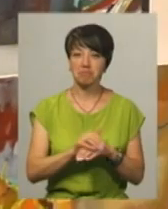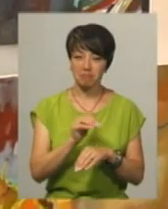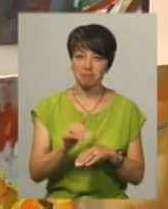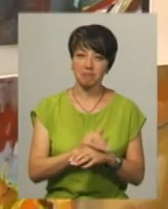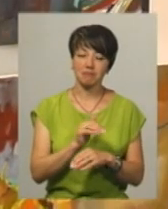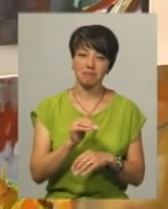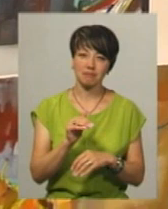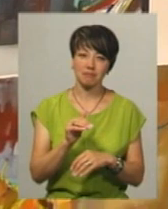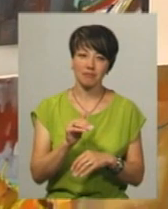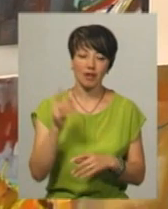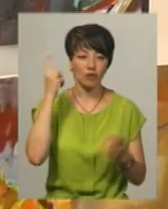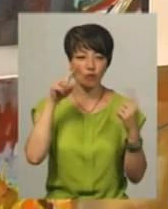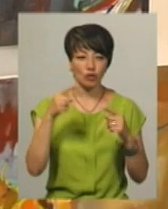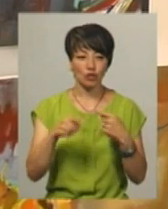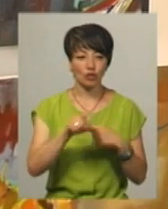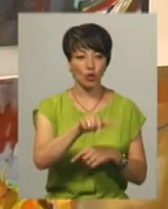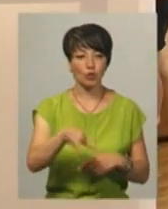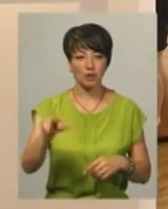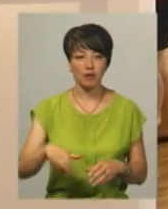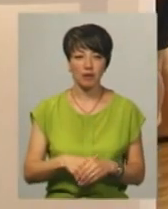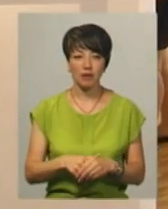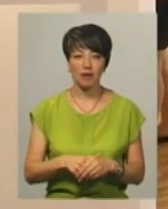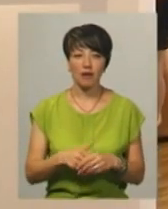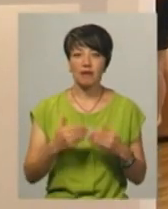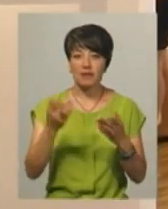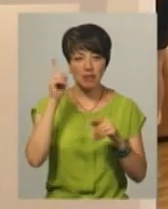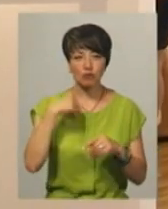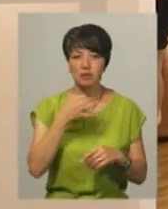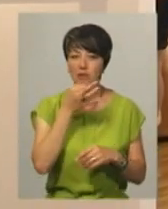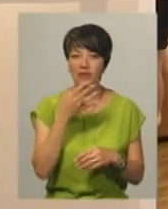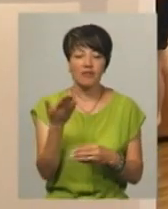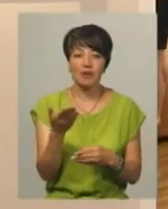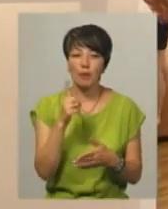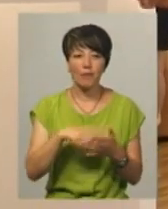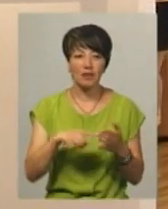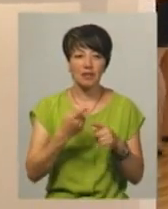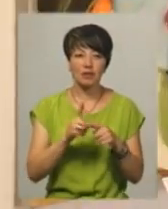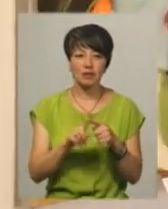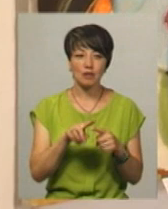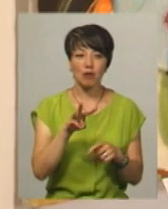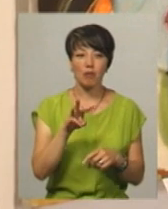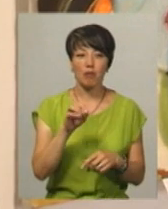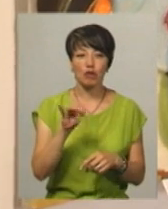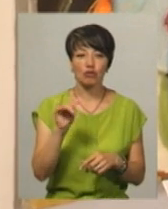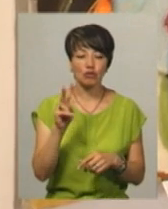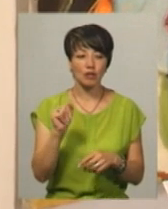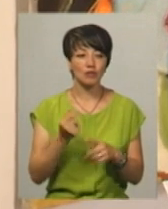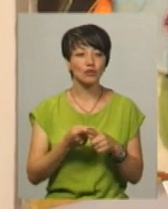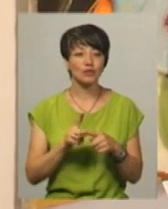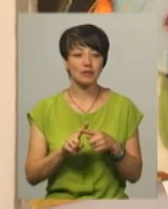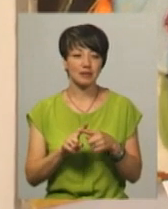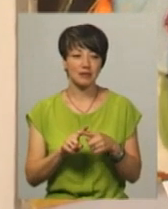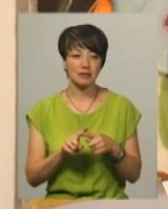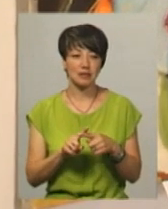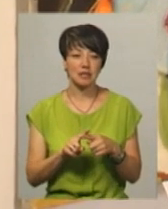творчість других людей. Ви знаєте, що мені сподобалося? Ви навіть не поверете, оця Марічка, що таке Марічка?